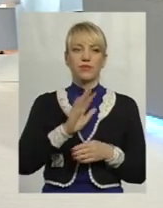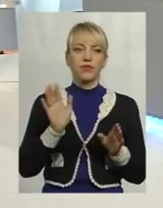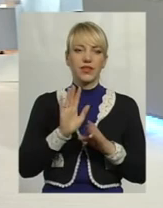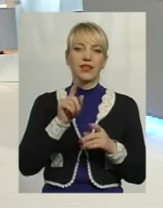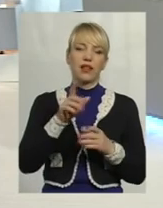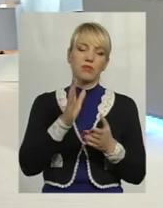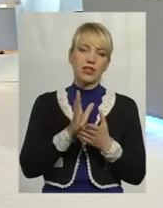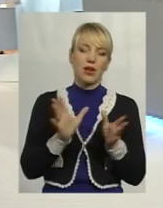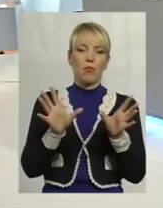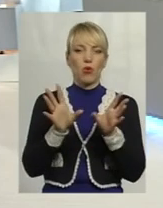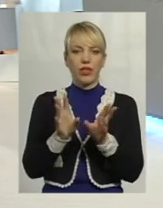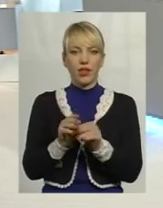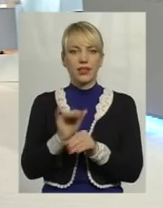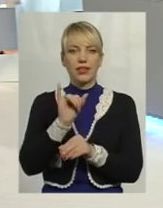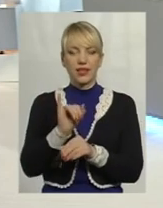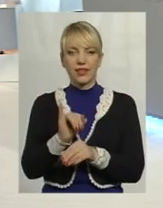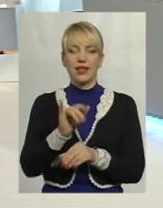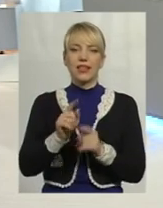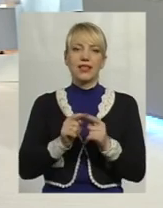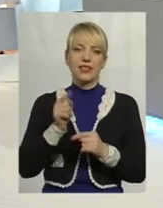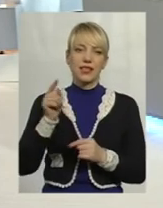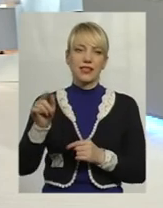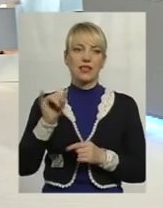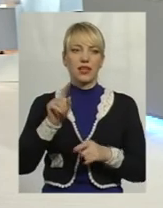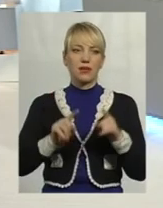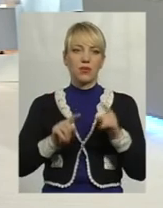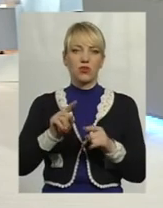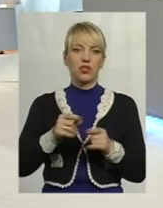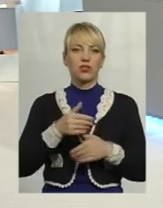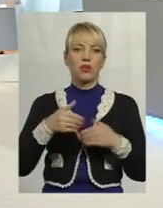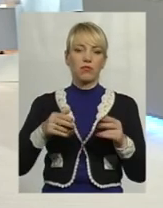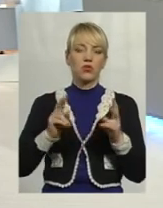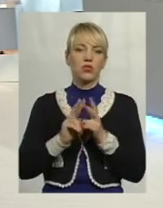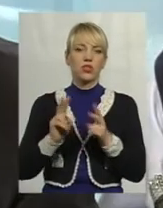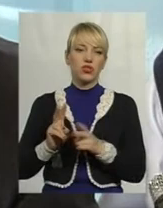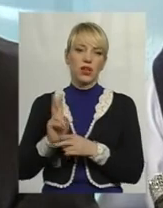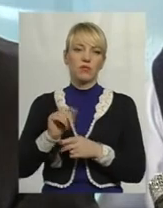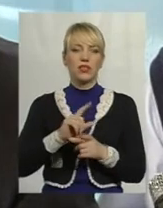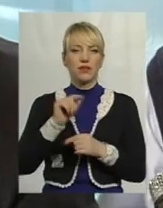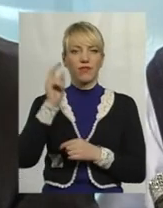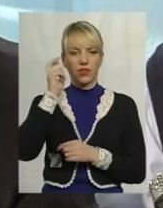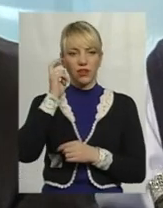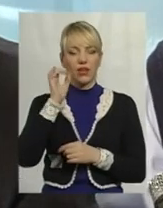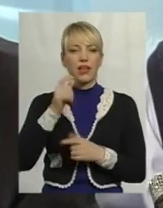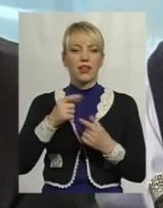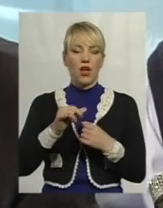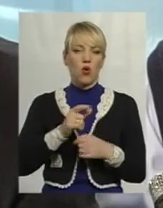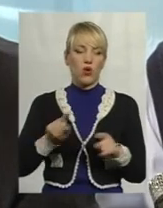є поєднання дистанційного, і періодично ми зустрічаємося, збираємося в Києві, де організовує Приватбанк,